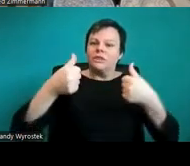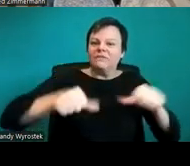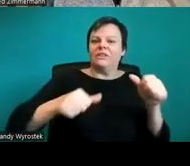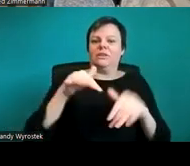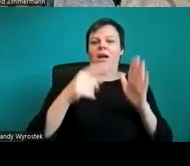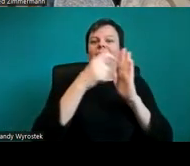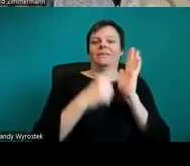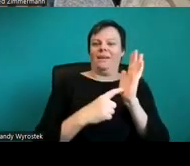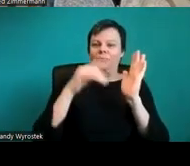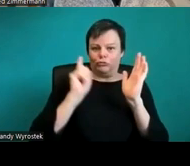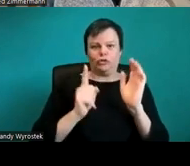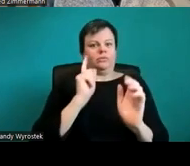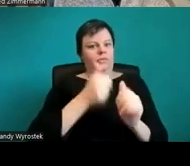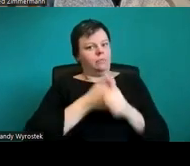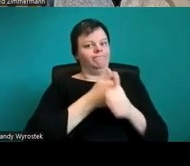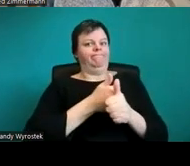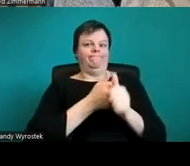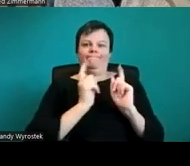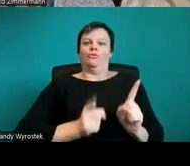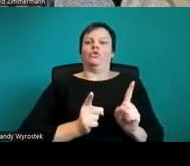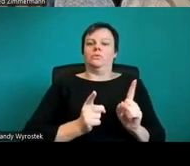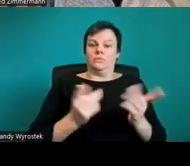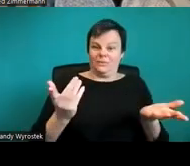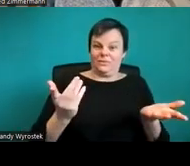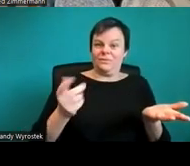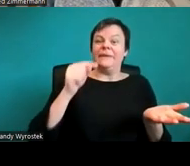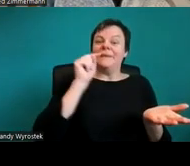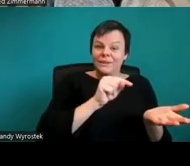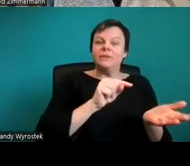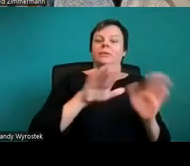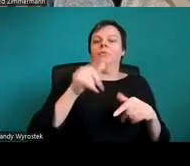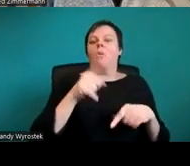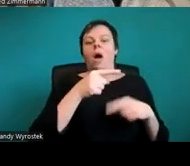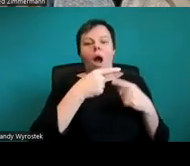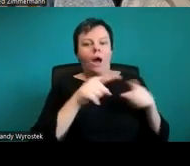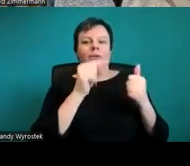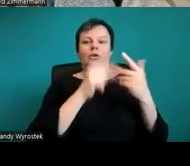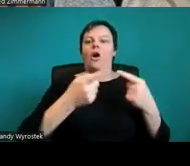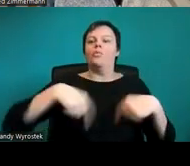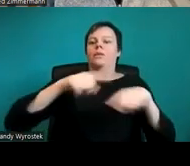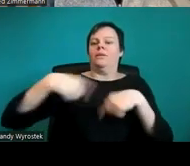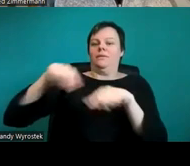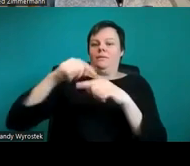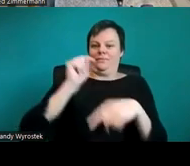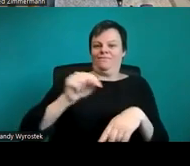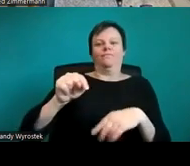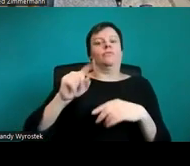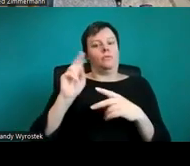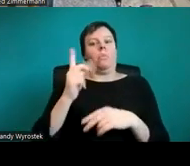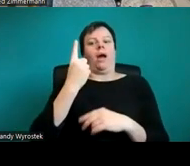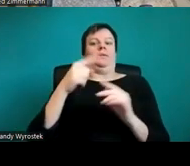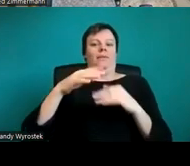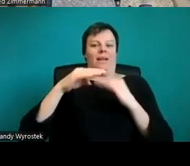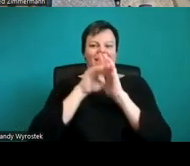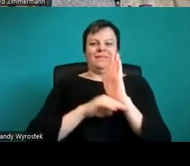dann gibt es weiter unten noch eine Liste mit Empfehlungen, die gut sind, aber die nicht vorgeschrieben